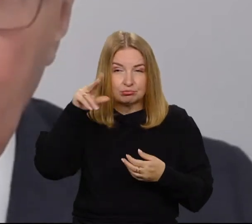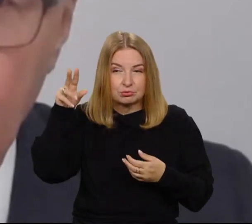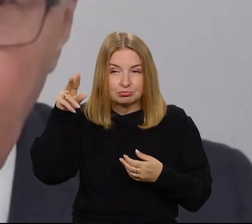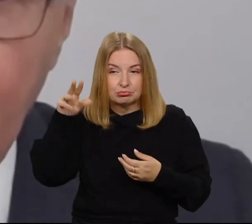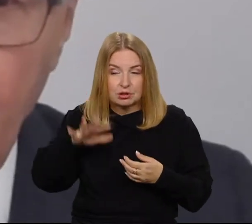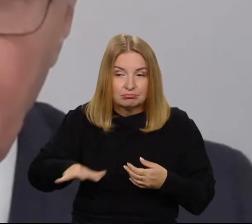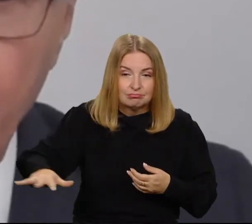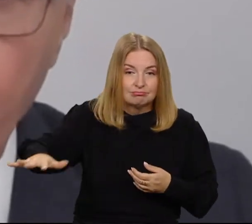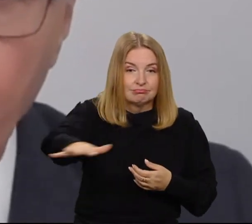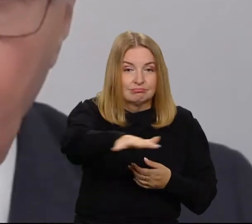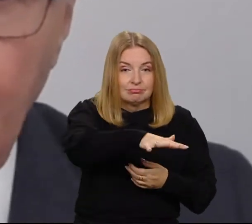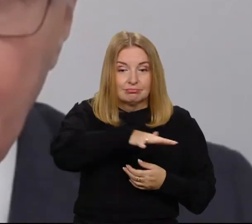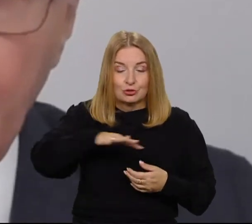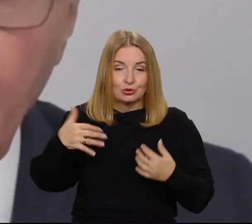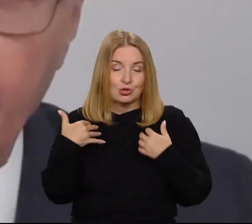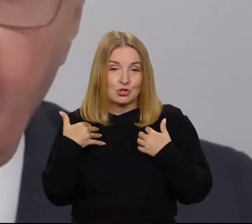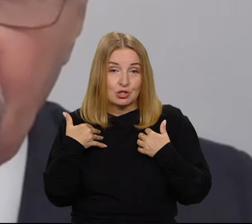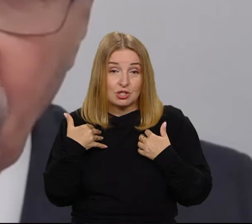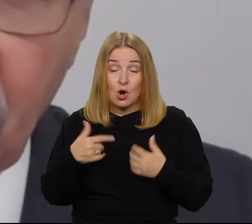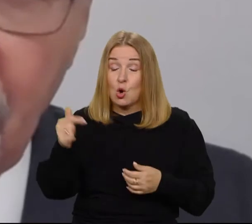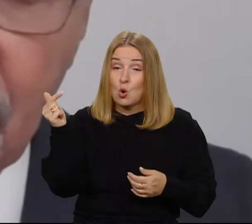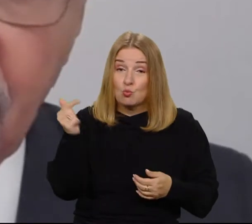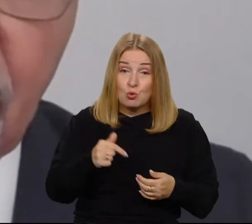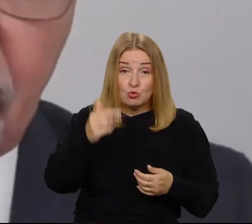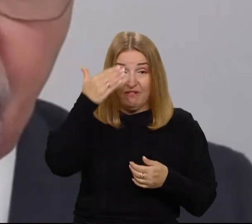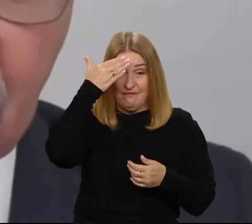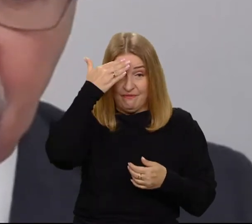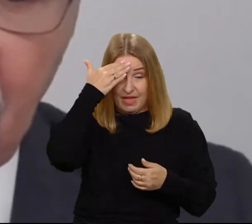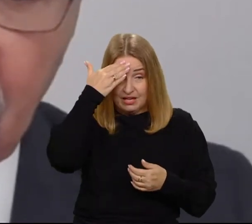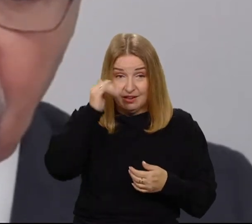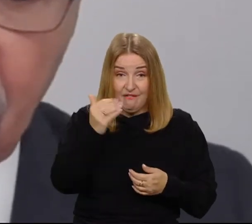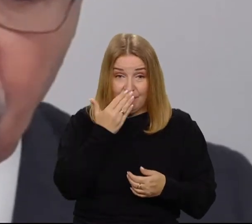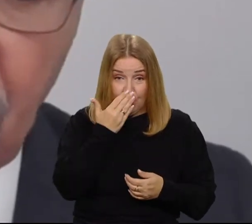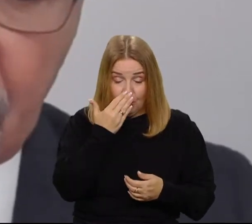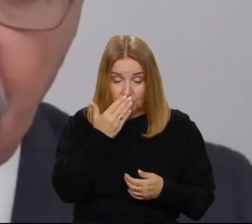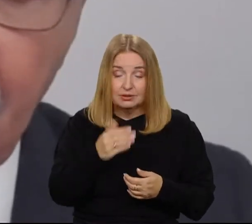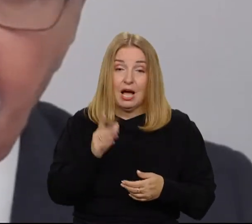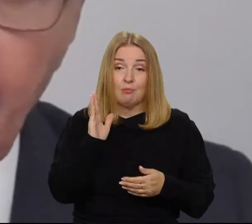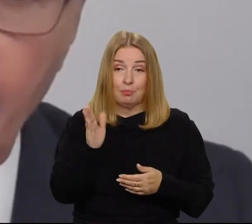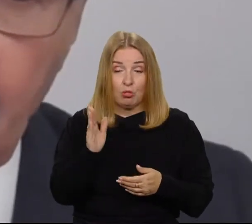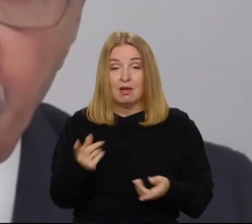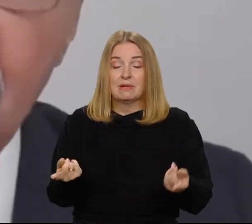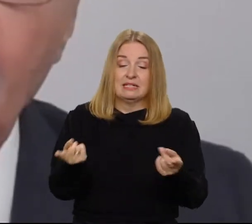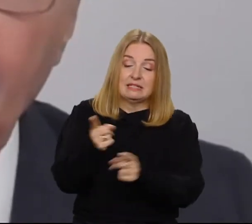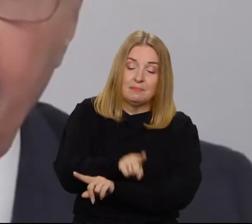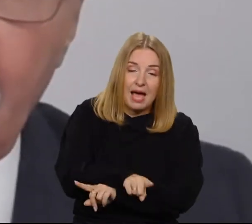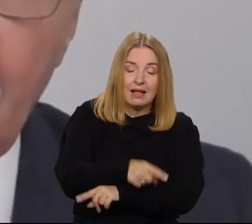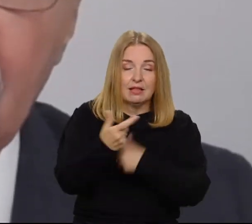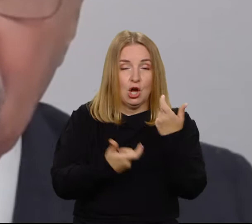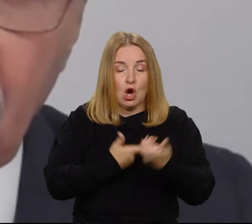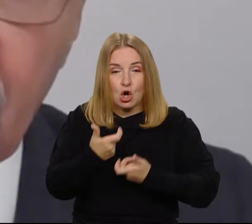zmieniać to, co jest wokół nas. Nie tylko wiedzieć o tym, jak to wygląda, ale zmieniać to, co jest wokół nas. I dokonywać